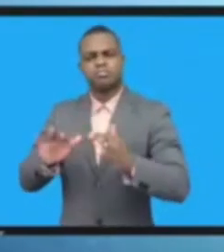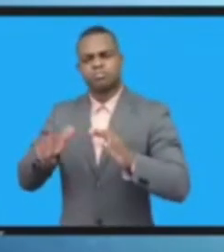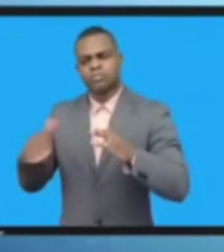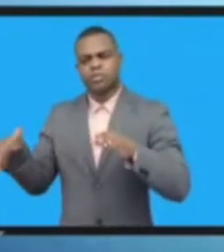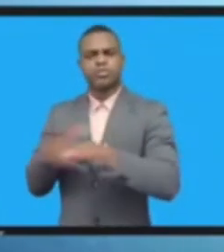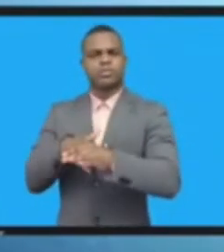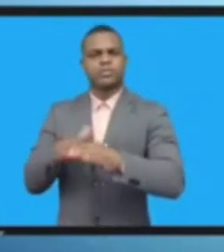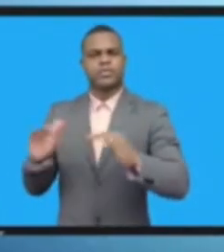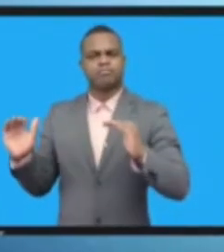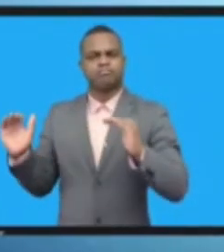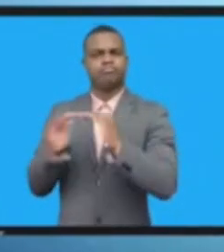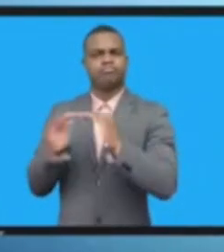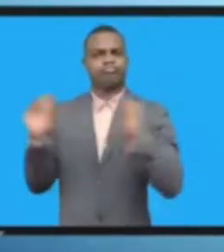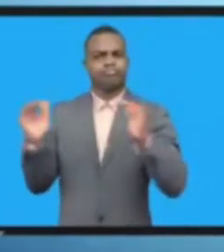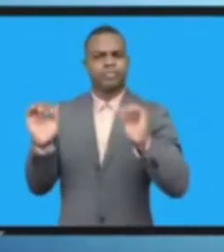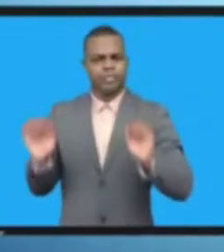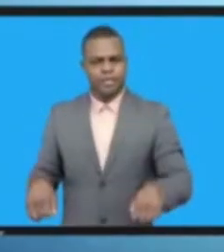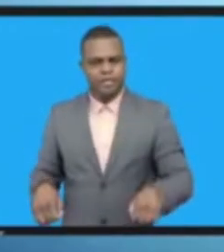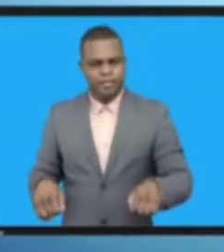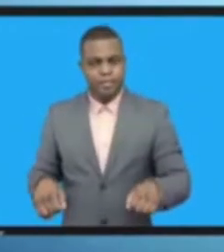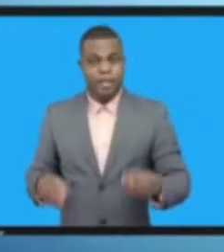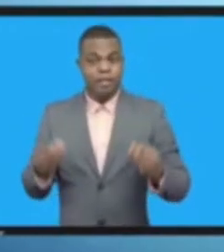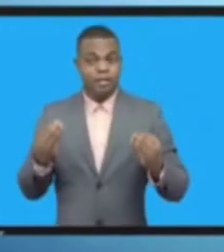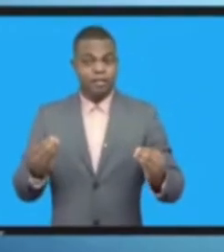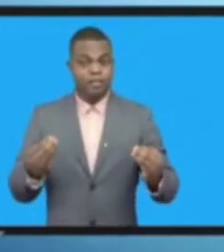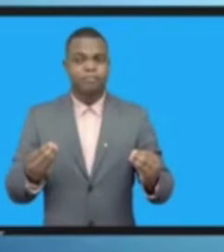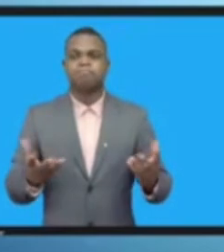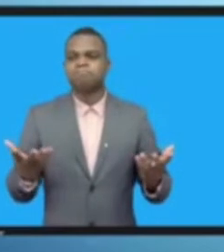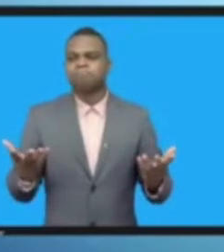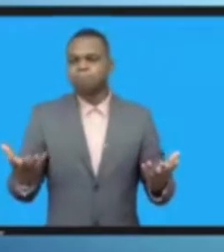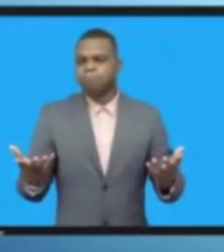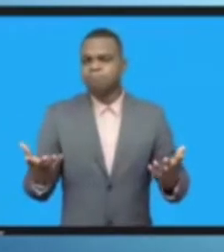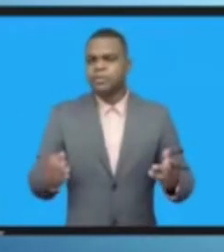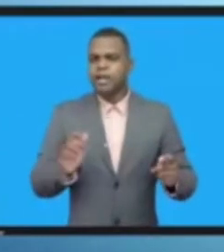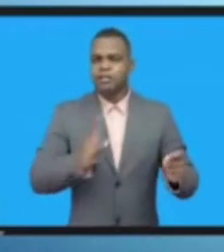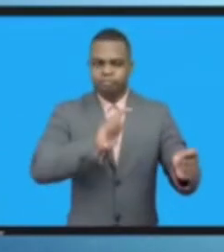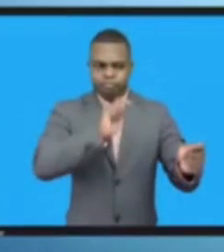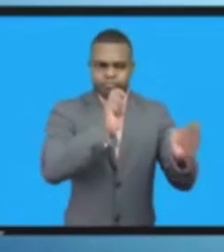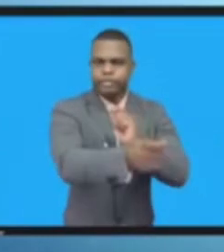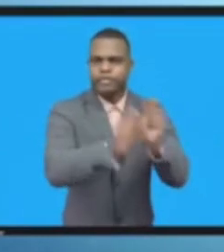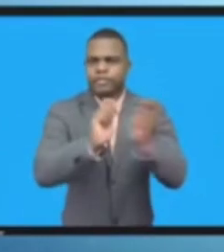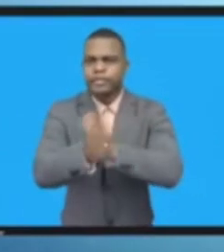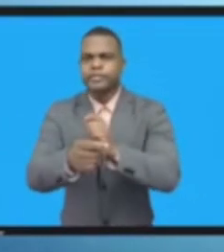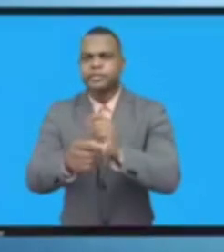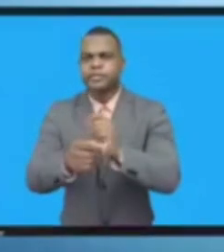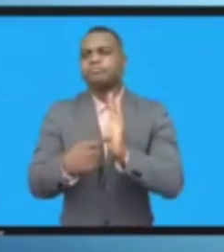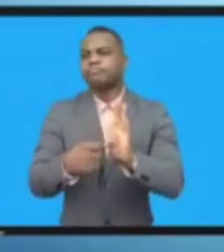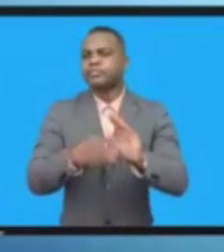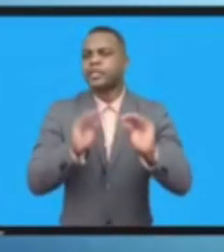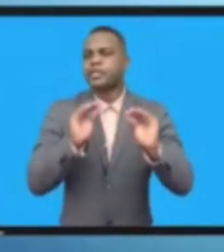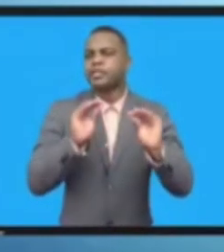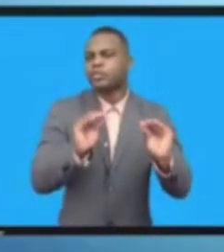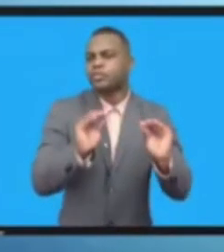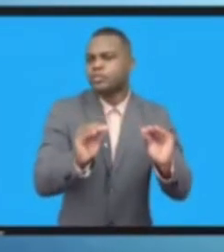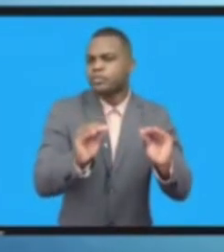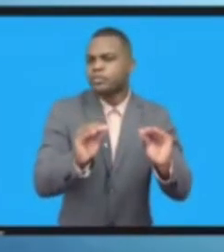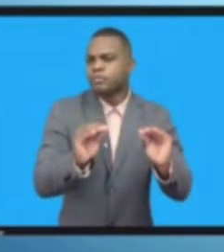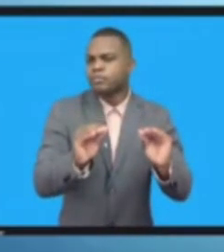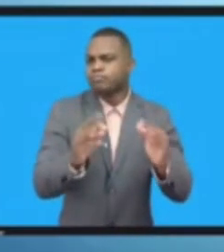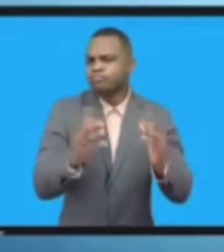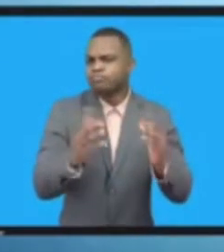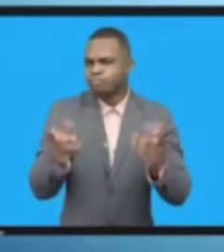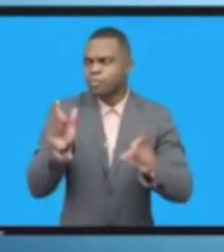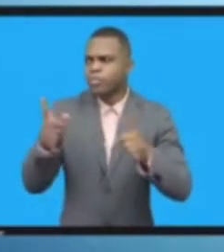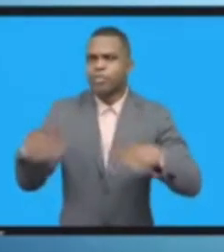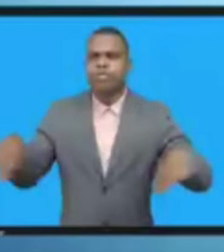كذلك أن نعمل على تمكين المحرومين والمهمشين من ناحية الإجتماعية والاقتصادية نستطيع